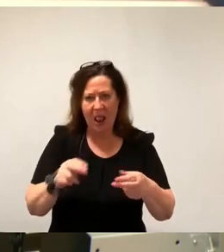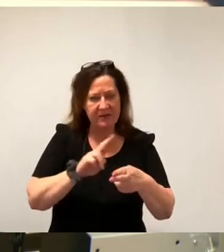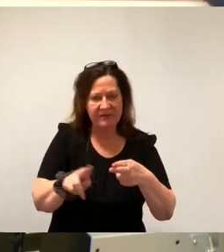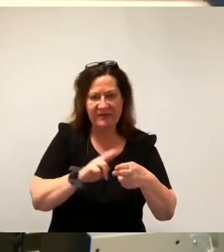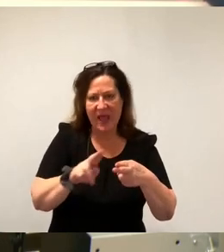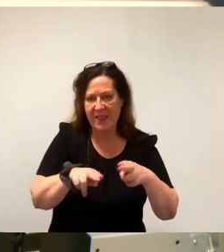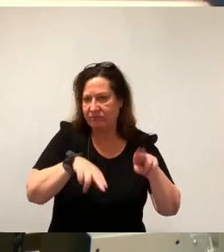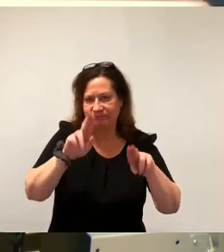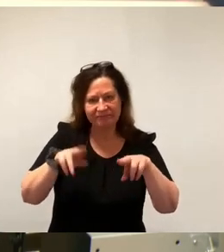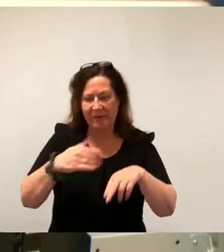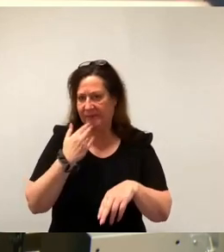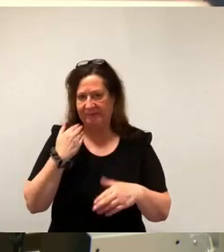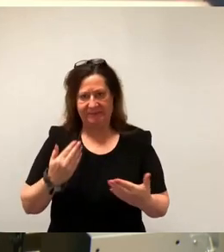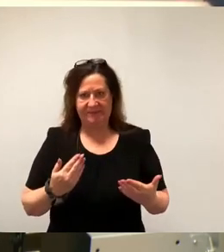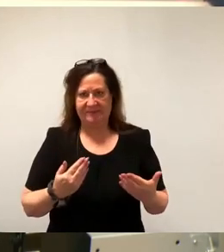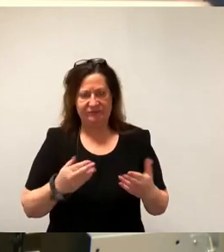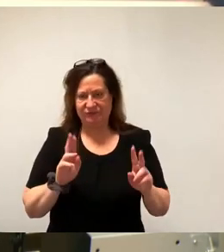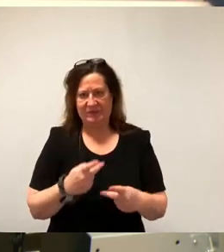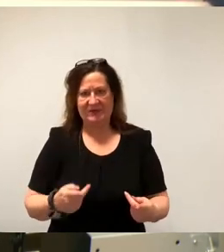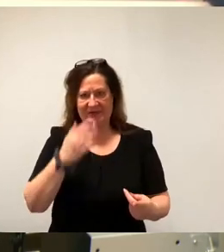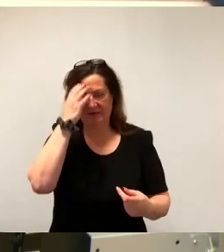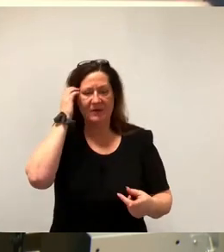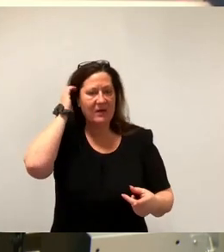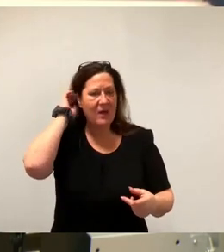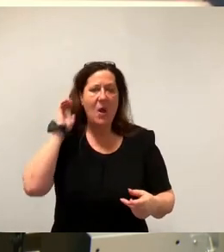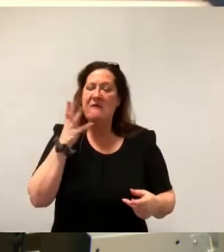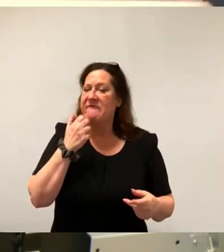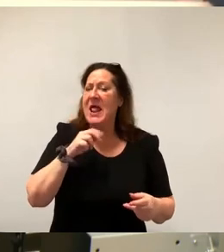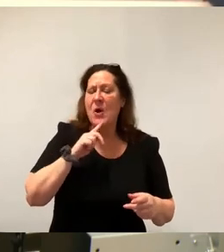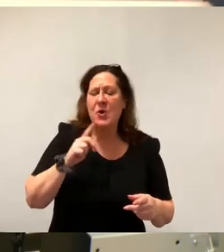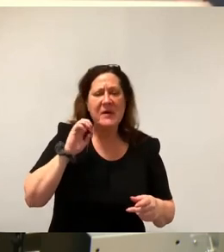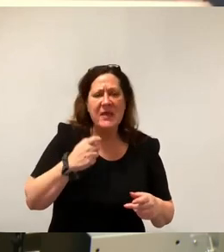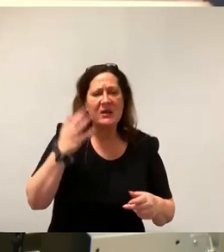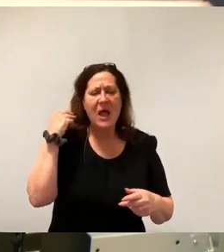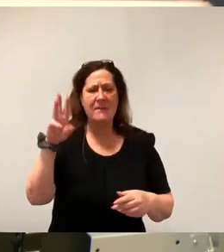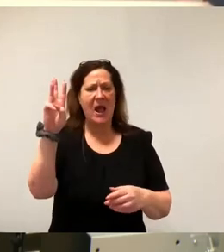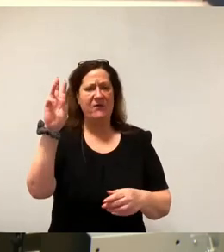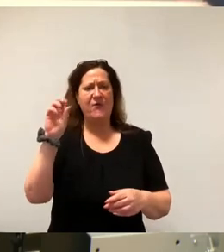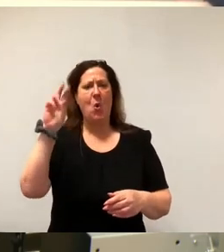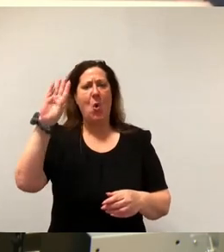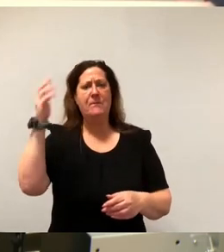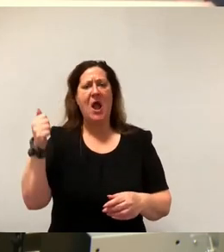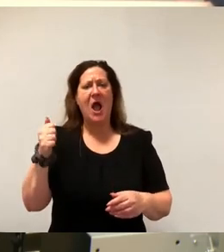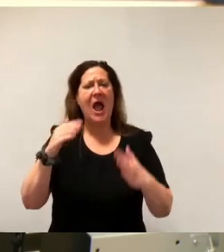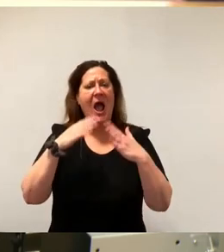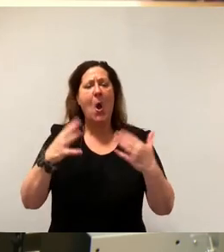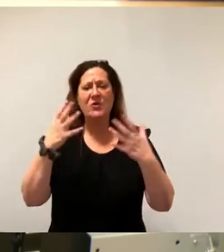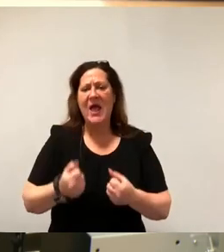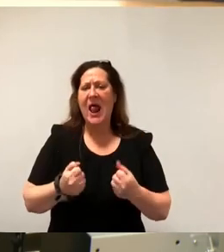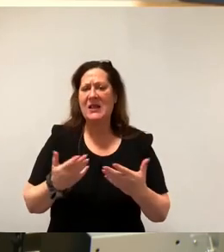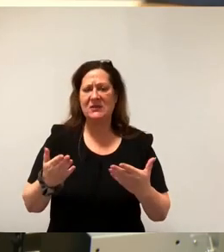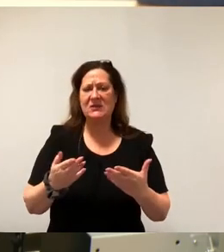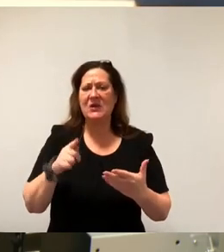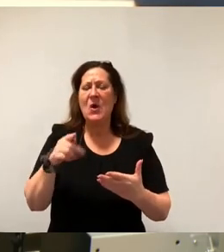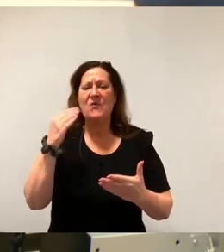Sie waren nicht in der Lage, dass, worauf ich auch noch einmal hinweisen möchte, die WOBA damals in den Haushaltserwartungen so gesteckt wird, dass die